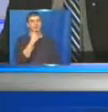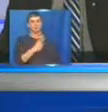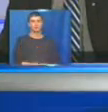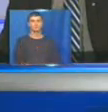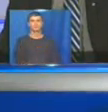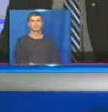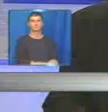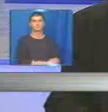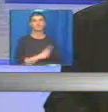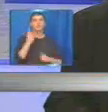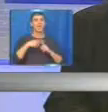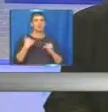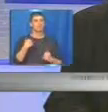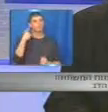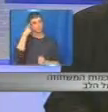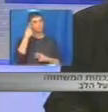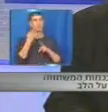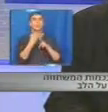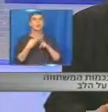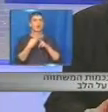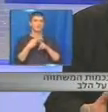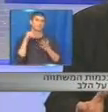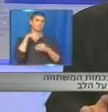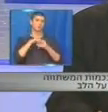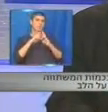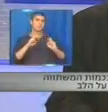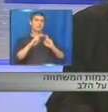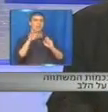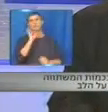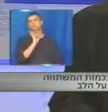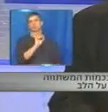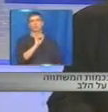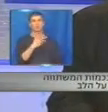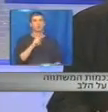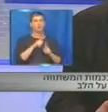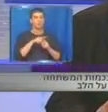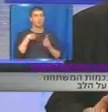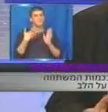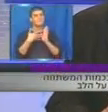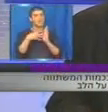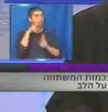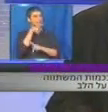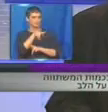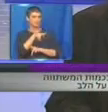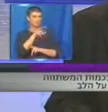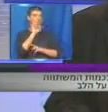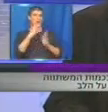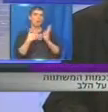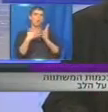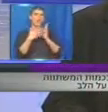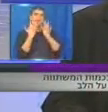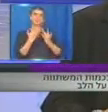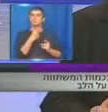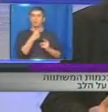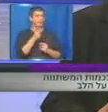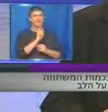כן, עד היום אנחנו ידענו על הנושא של קפה מתוך מחקרים למשל תצפיתיים או מחקרים אפידמיולוגיים, אבל אף